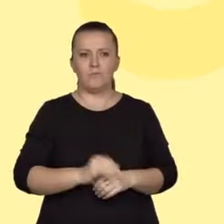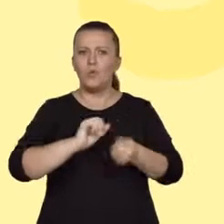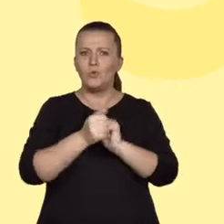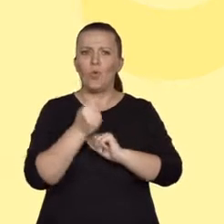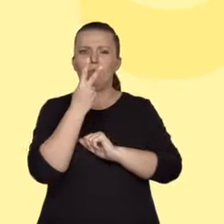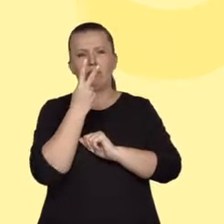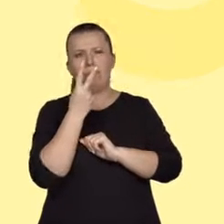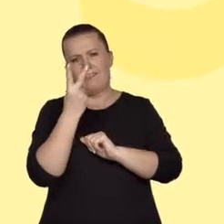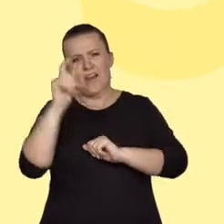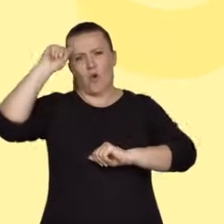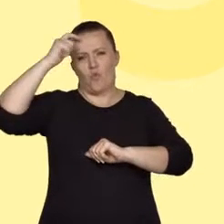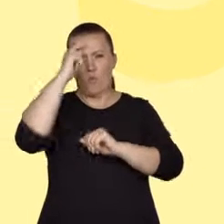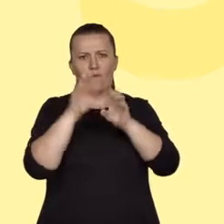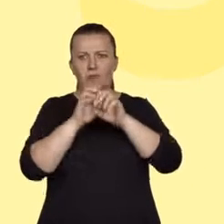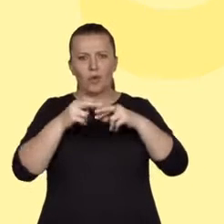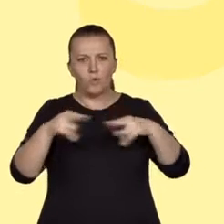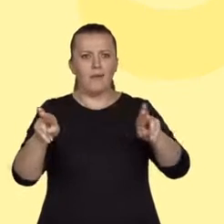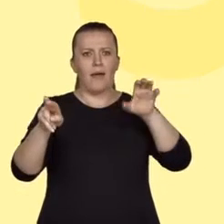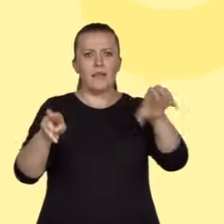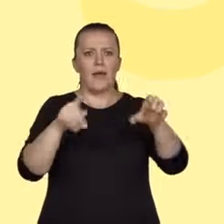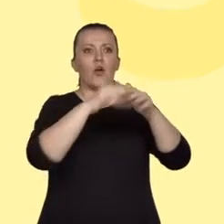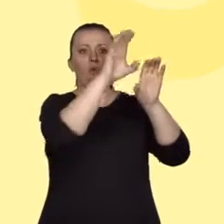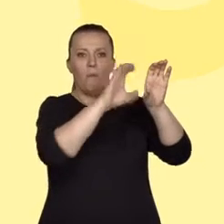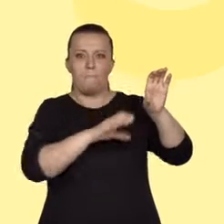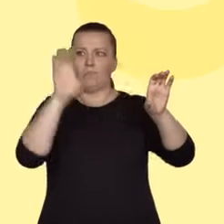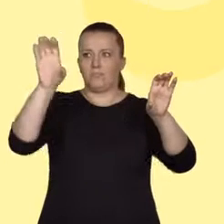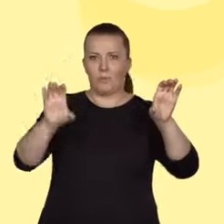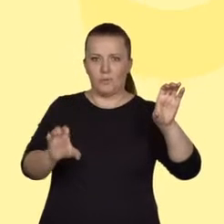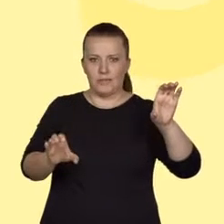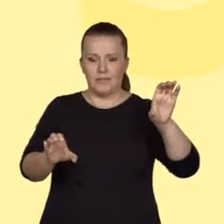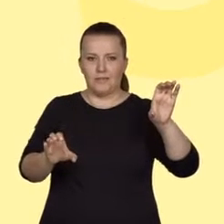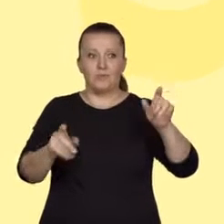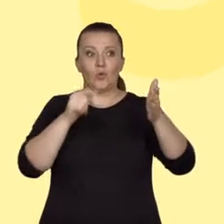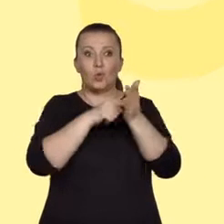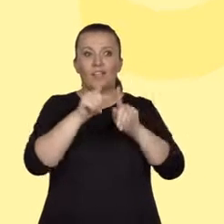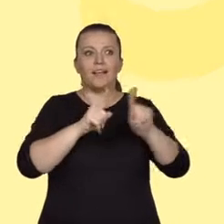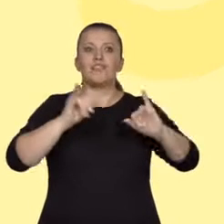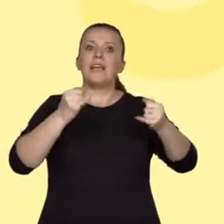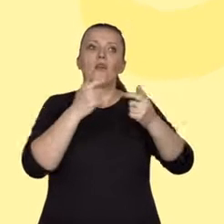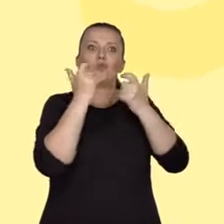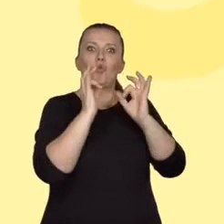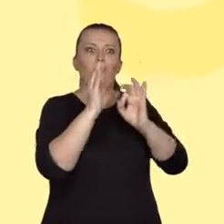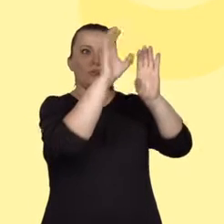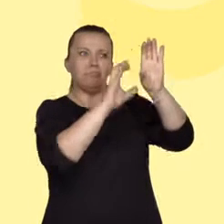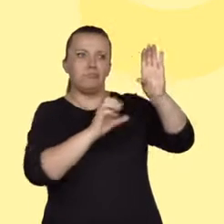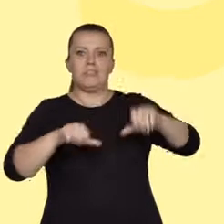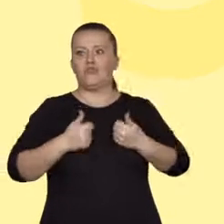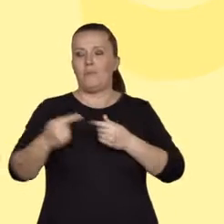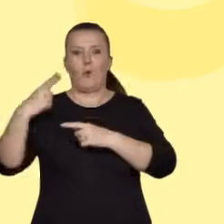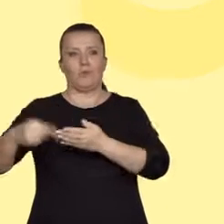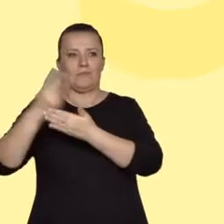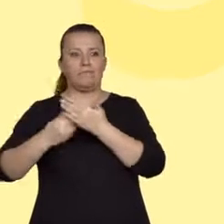schematów kompozycyjnych, czyli kolejności podejmowania zagadnień w taki sposób, aby czytelnikowi ułatwić odbiór. Przypomnijmy bowiem,